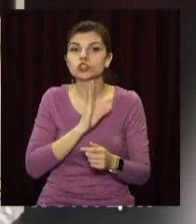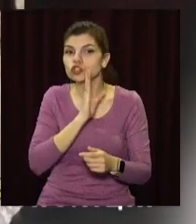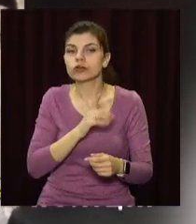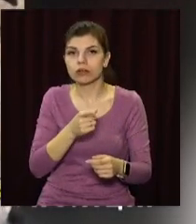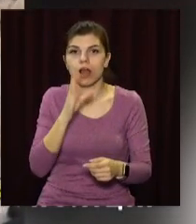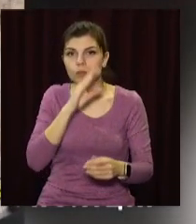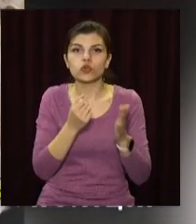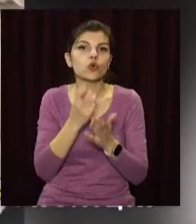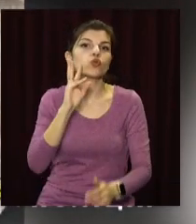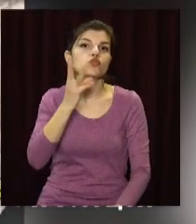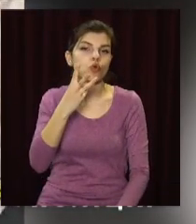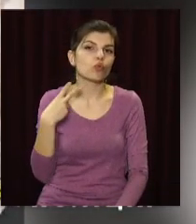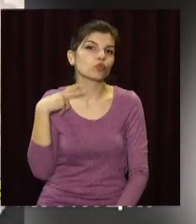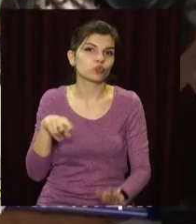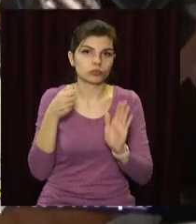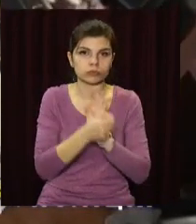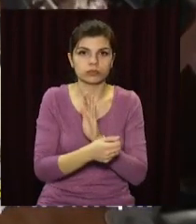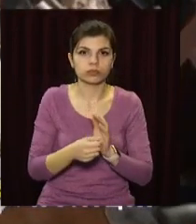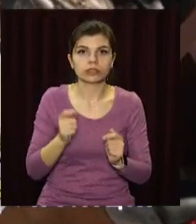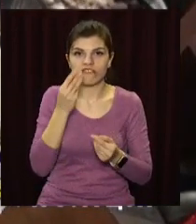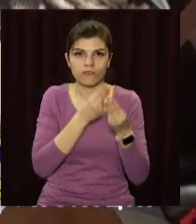загрожує до трьох років позбавлення волі.